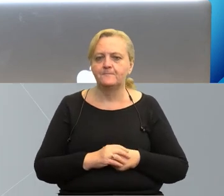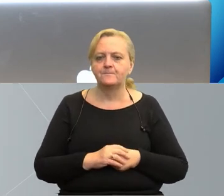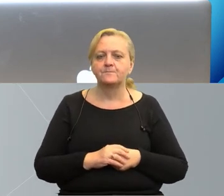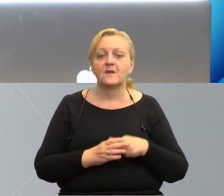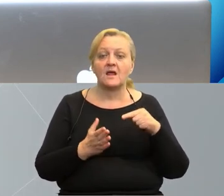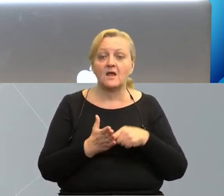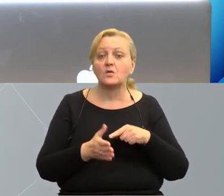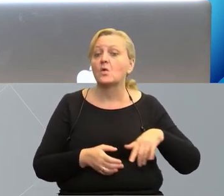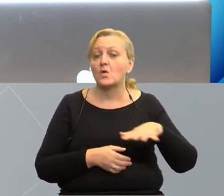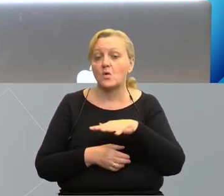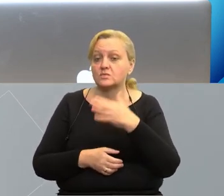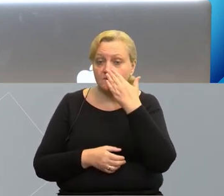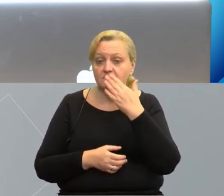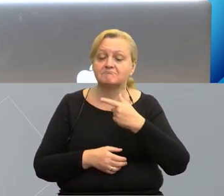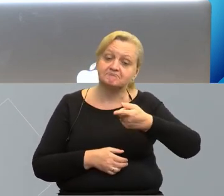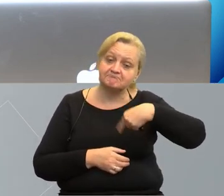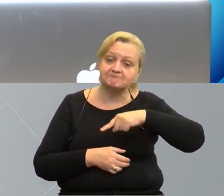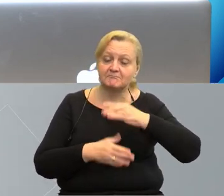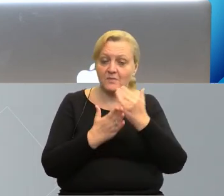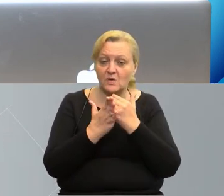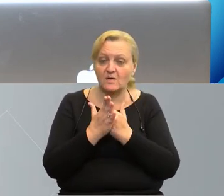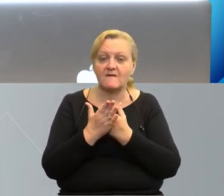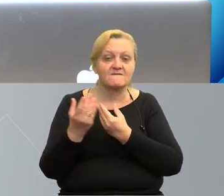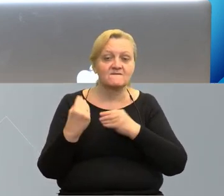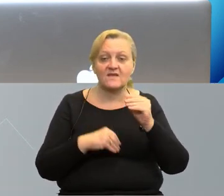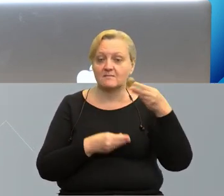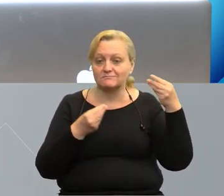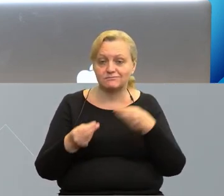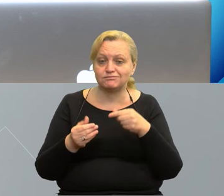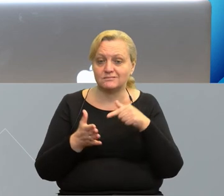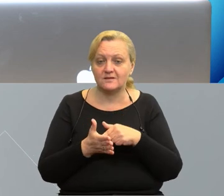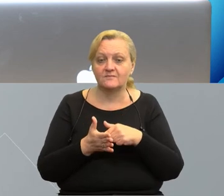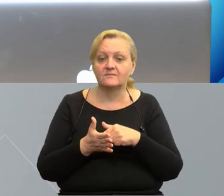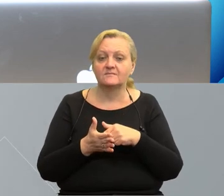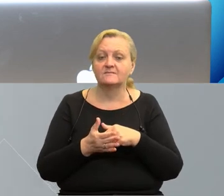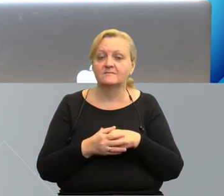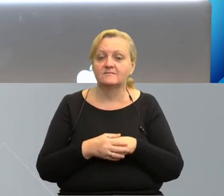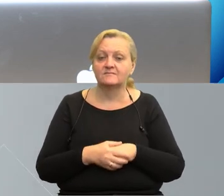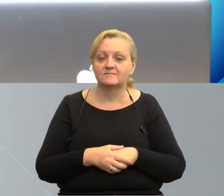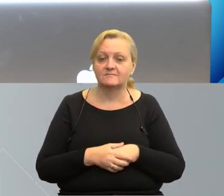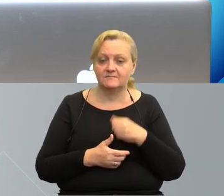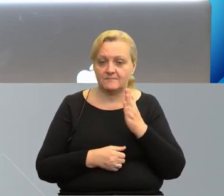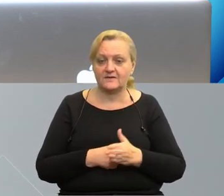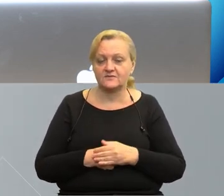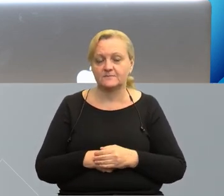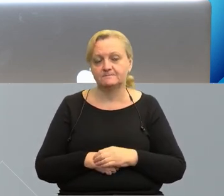A to są obszary, na których w naszych programach najwięcej środków będzie przeznaczonych.